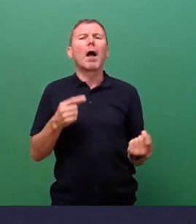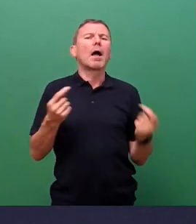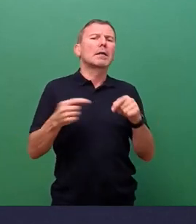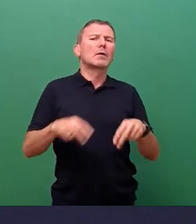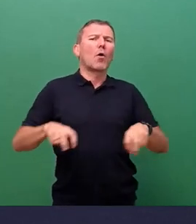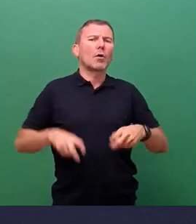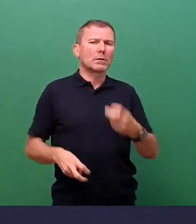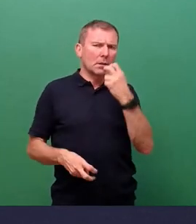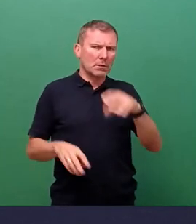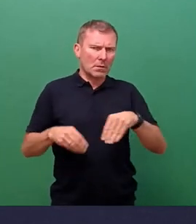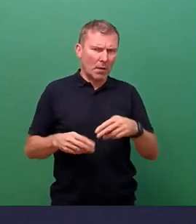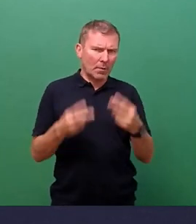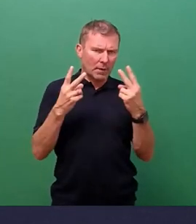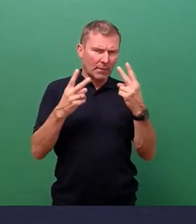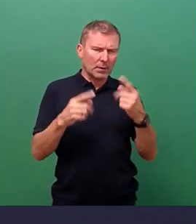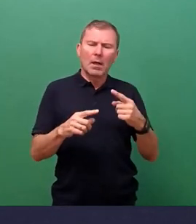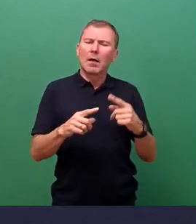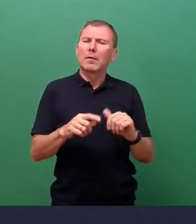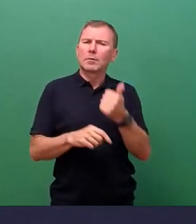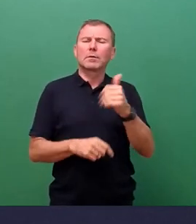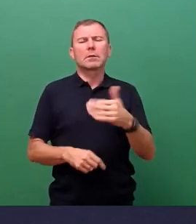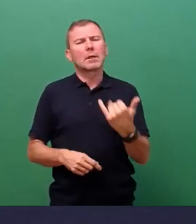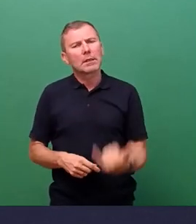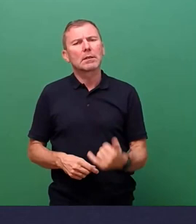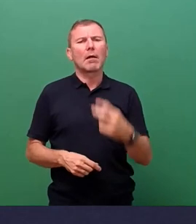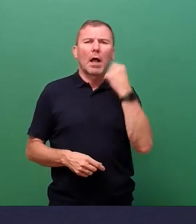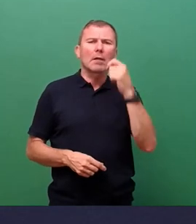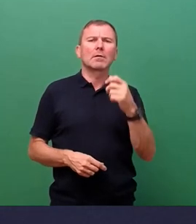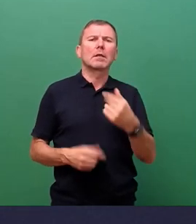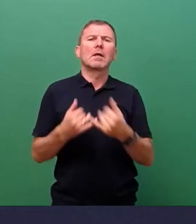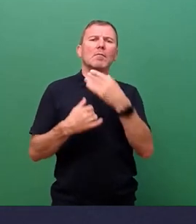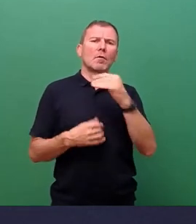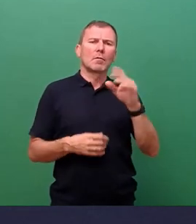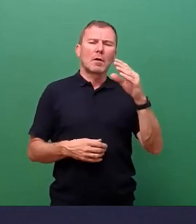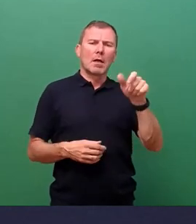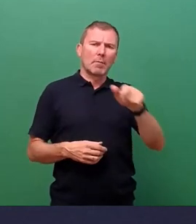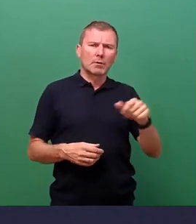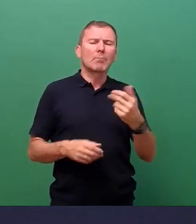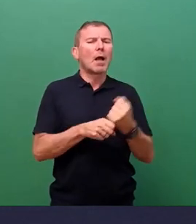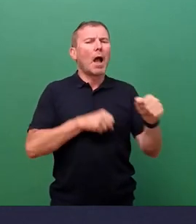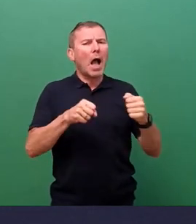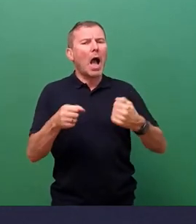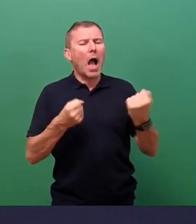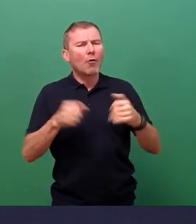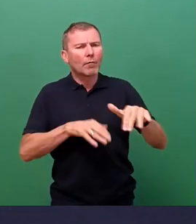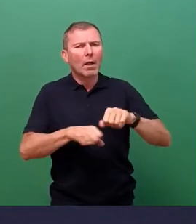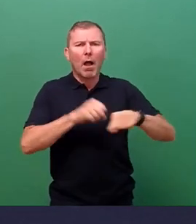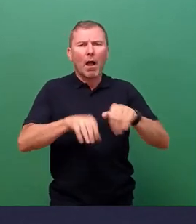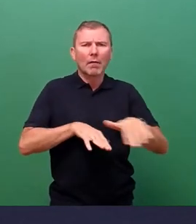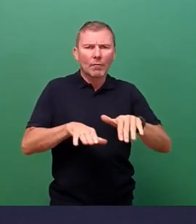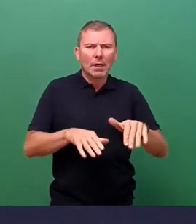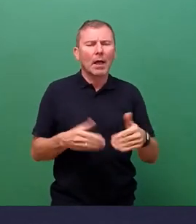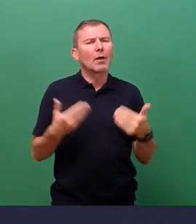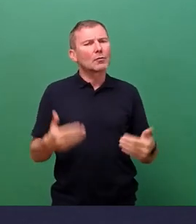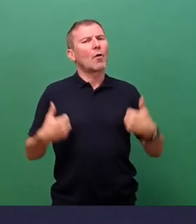gegenüber Kindern, Hilfsbedürftigen und älteren Menschen muss sich der Rad- und der Kfz-Verkehr so verhalten, dass eine Gefährdung ausgeschlossen